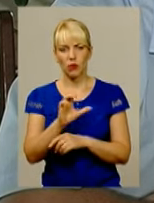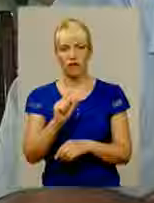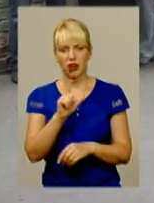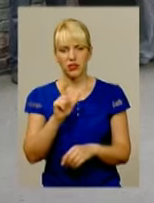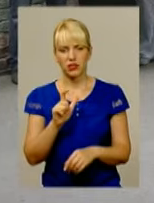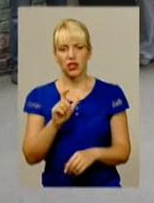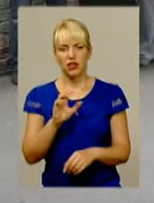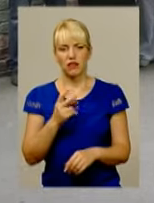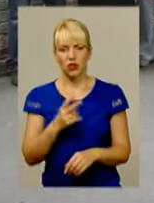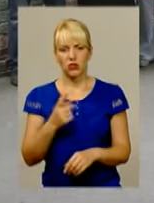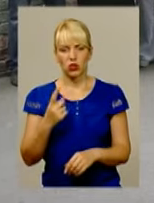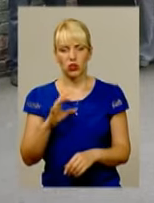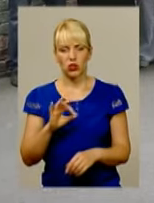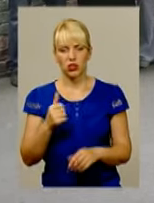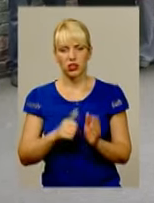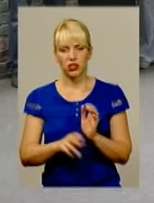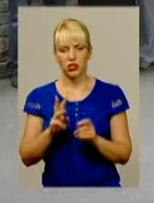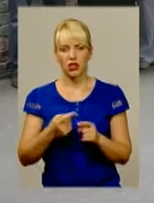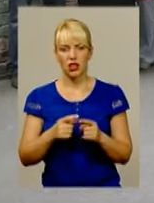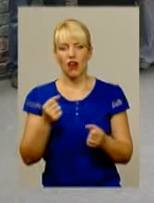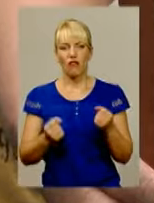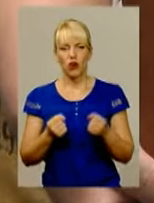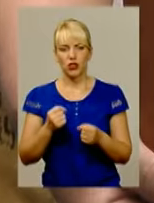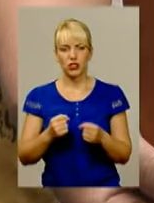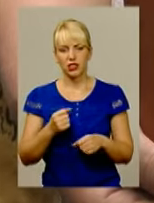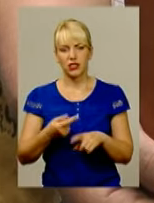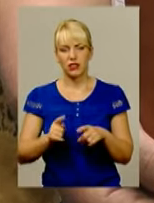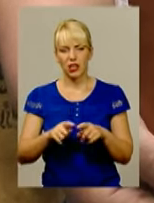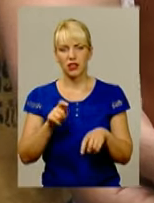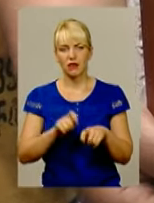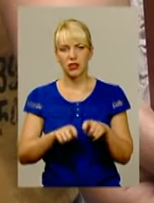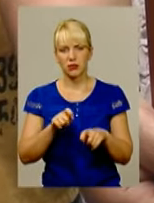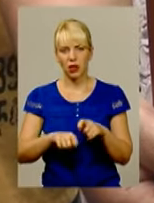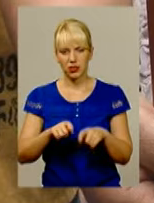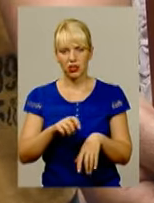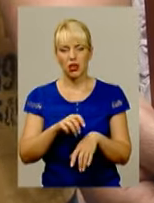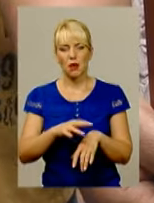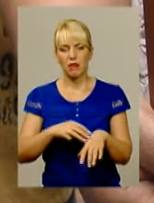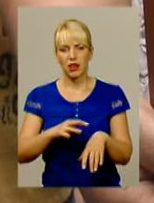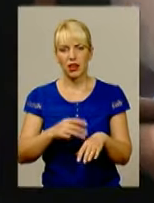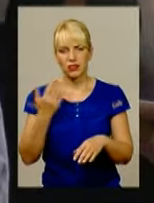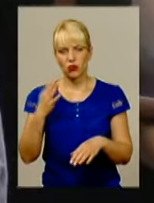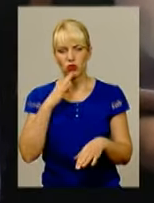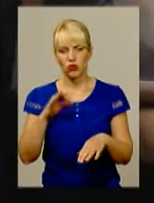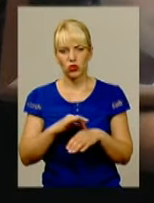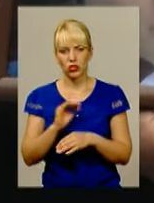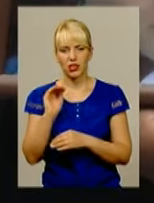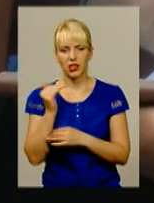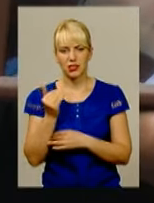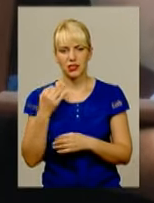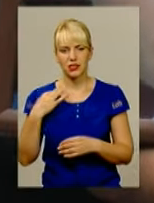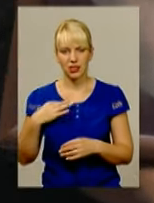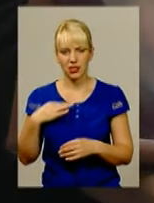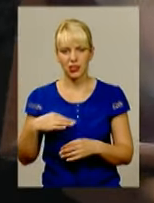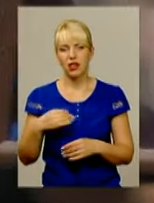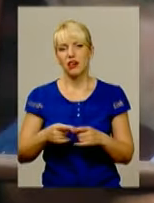Водій «ВАЗу» – дільничний інспектор Летичівського райвідділу міліції Олександр Гулько. Його дружина та маленький син загинули. У